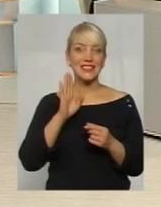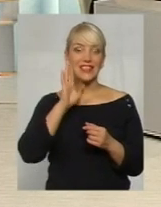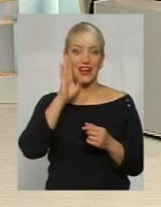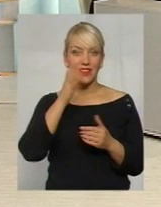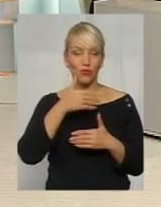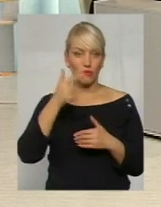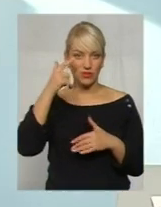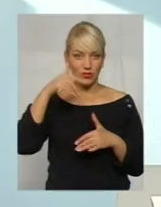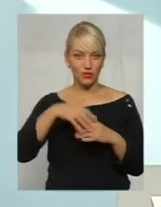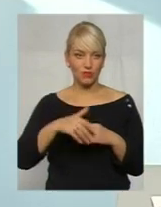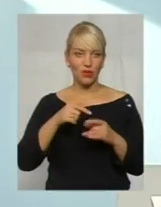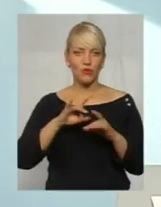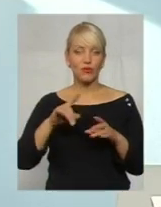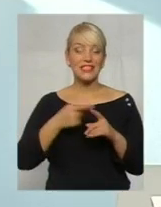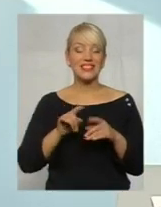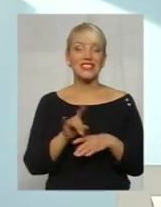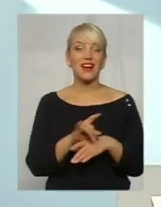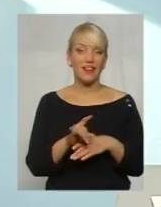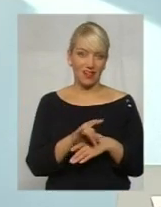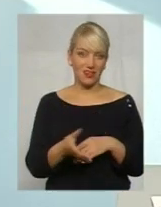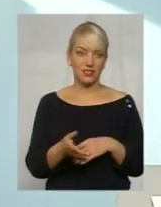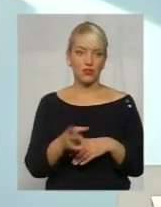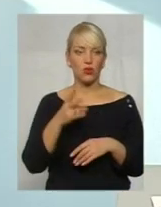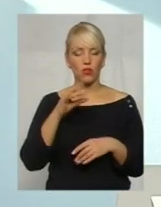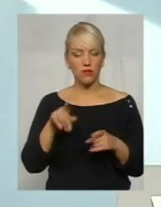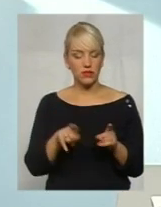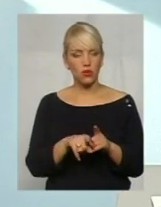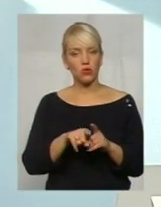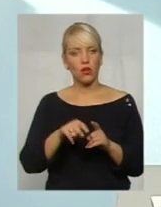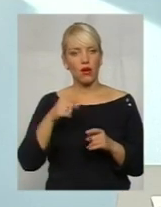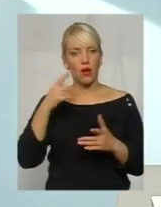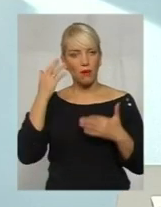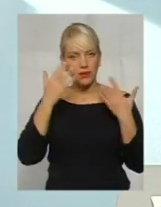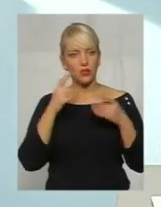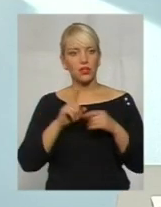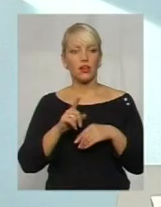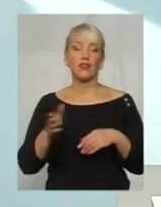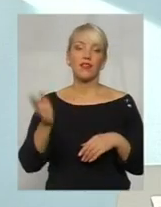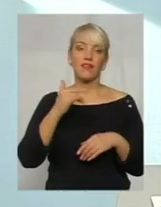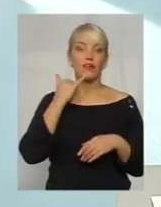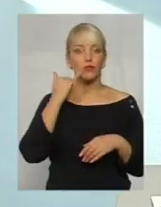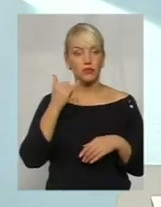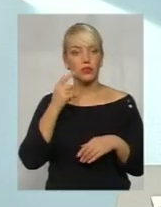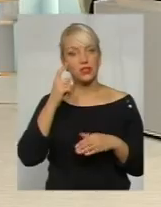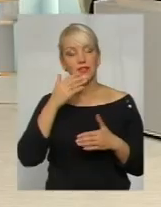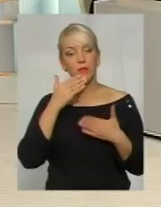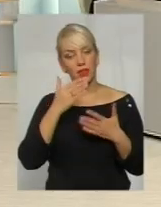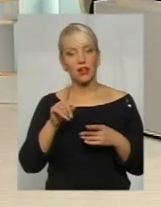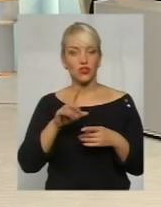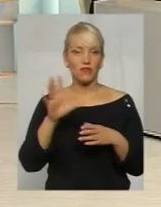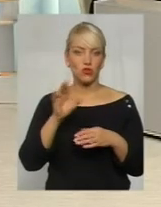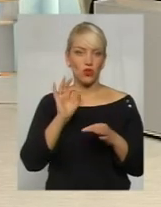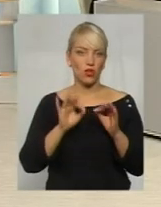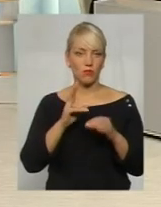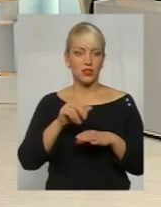зрозуміли, пояснили, це шахрайство. Ну, все рівно психологія така, що вона каже, давайте позвонимо, спитаємо, чи дійсно все нормально за